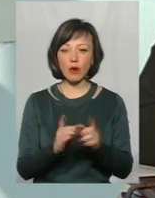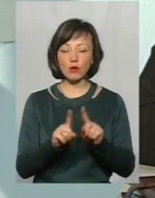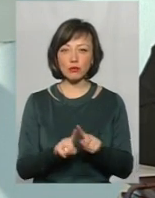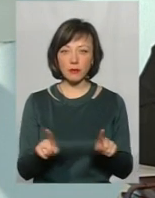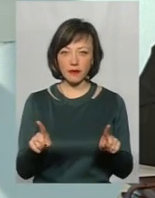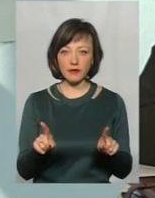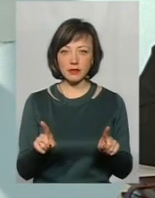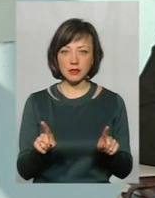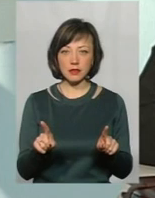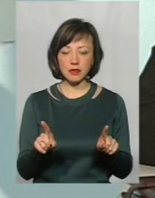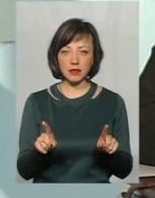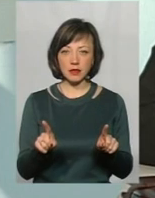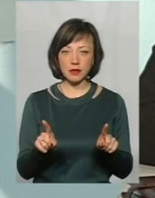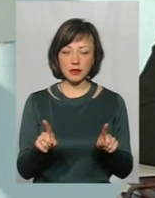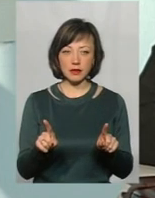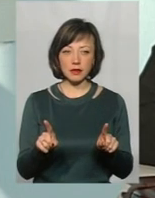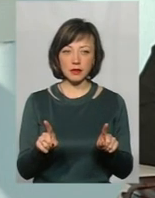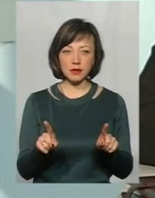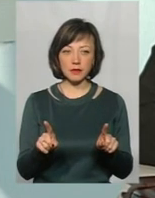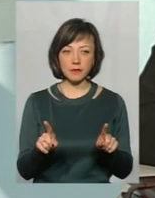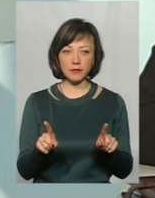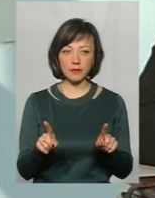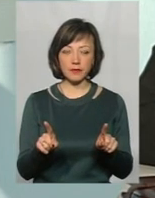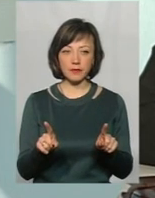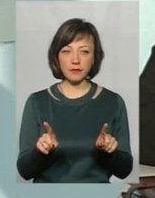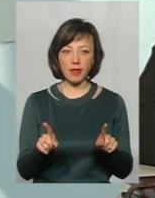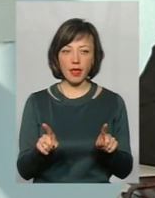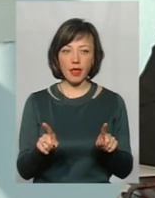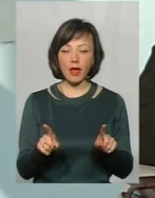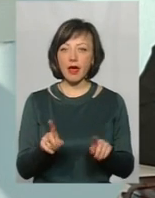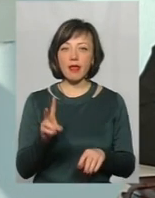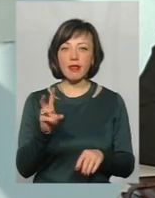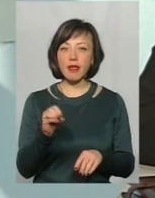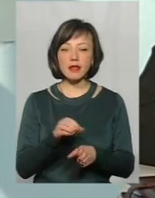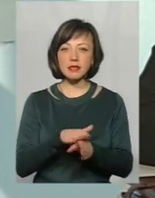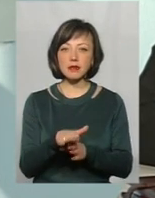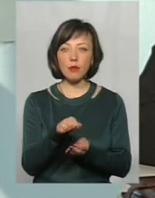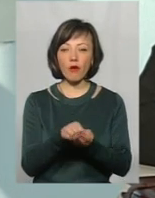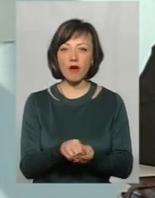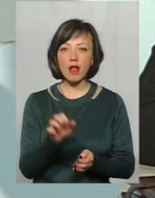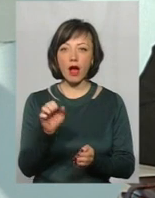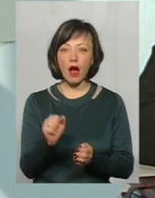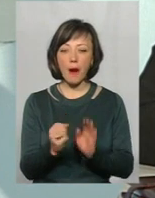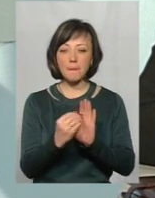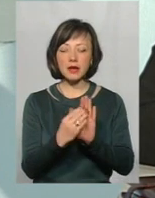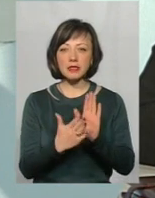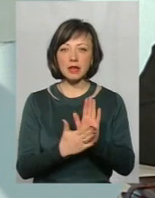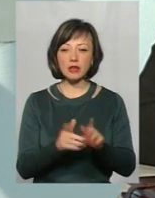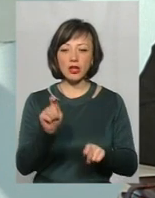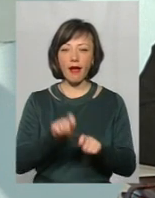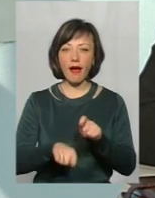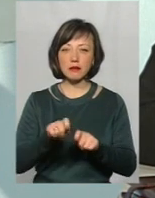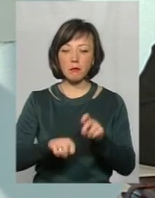призначення, взагалі, не стільки здійснення поховання, наскільки призначення експертиз,